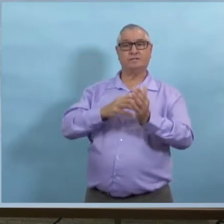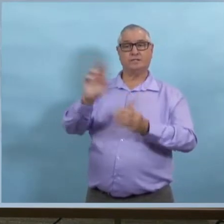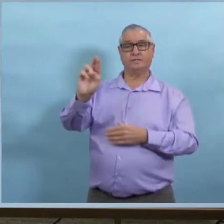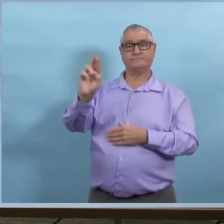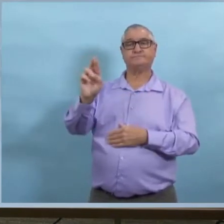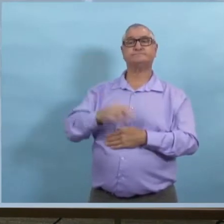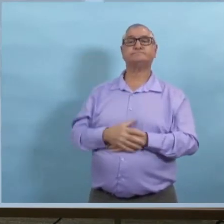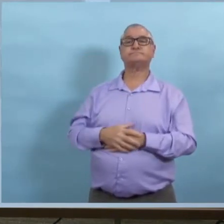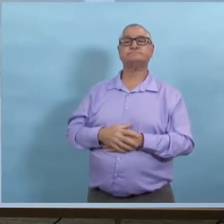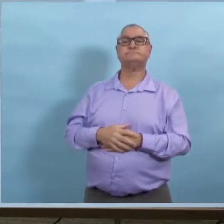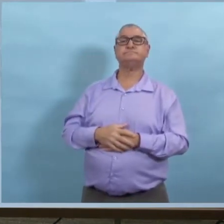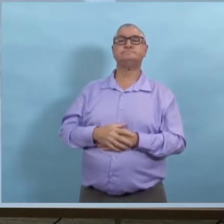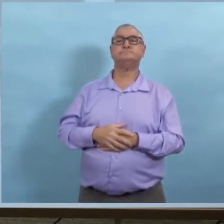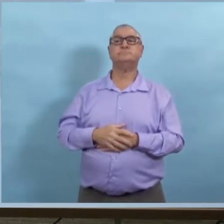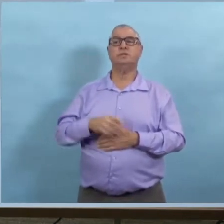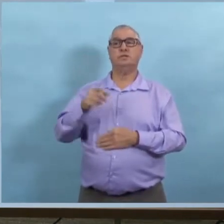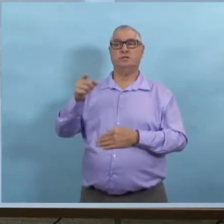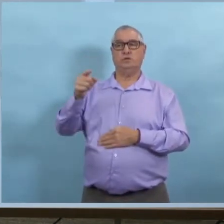Bonjour, Docteur Roussin.